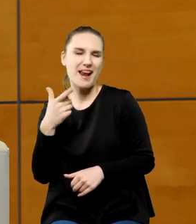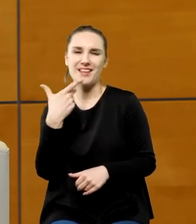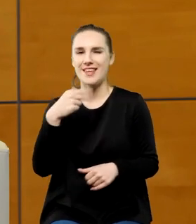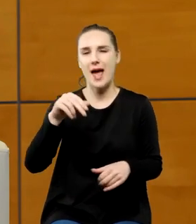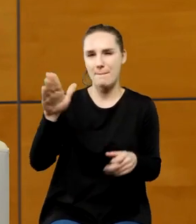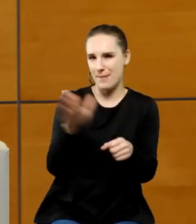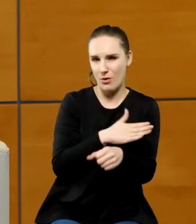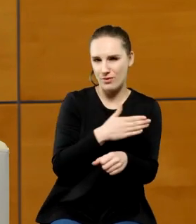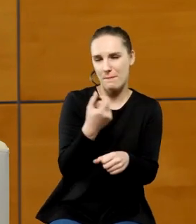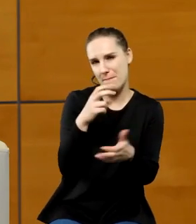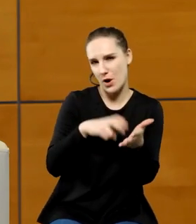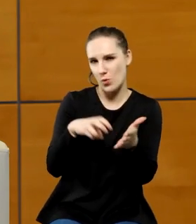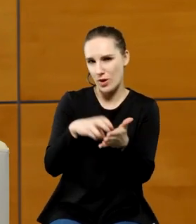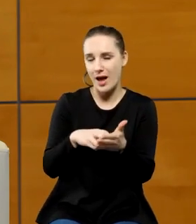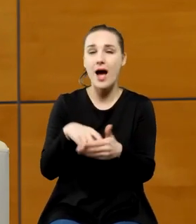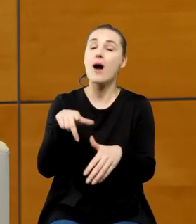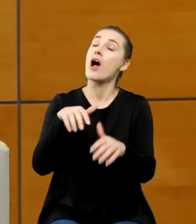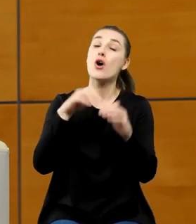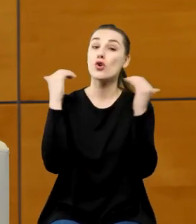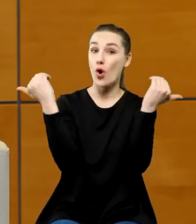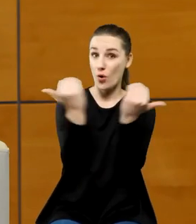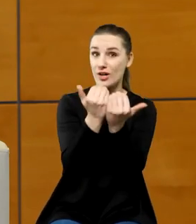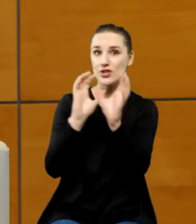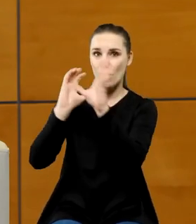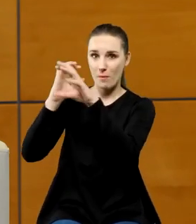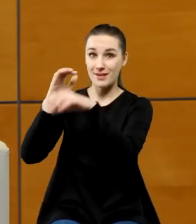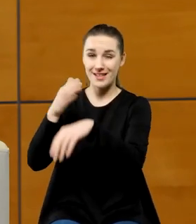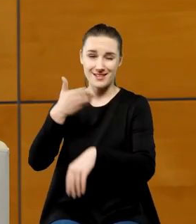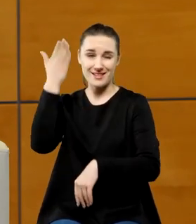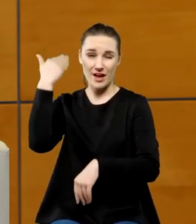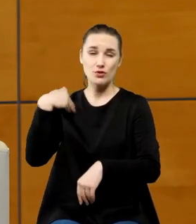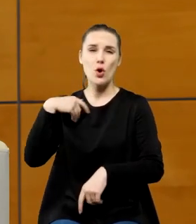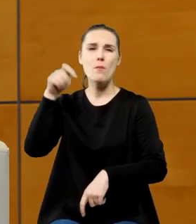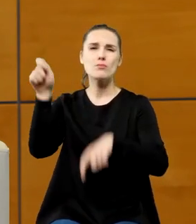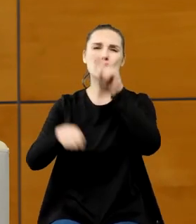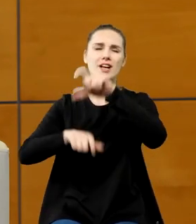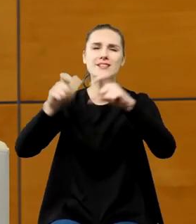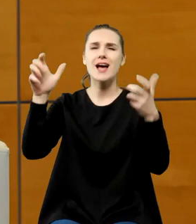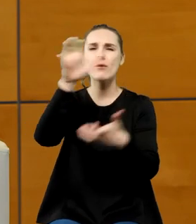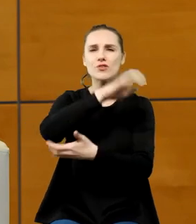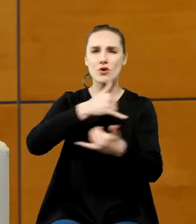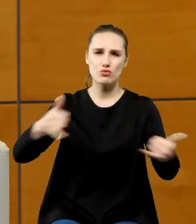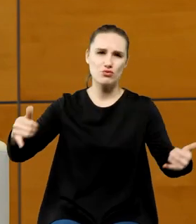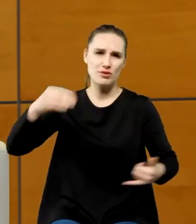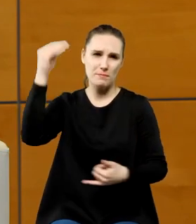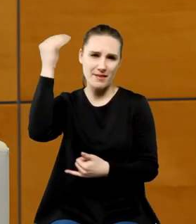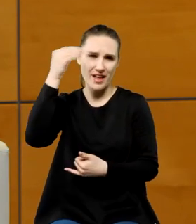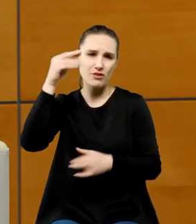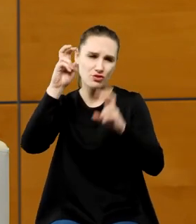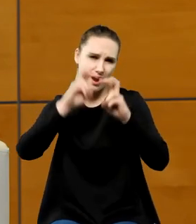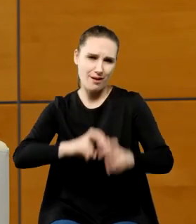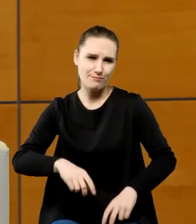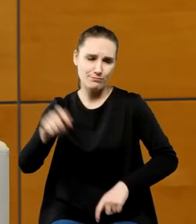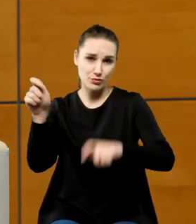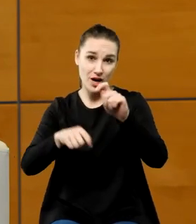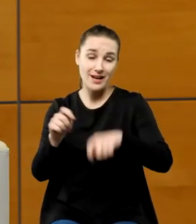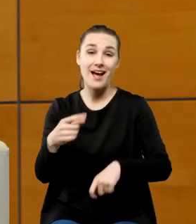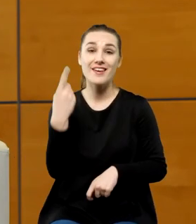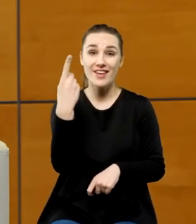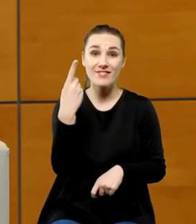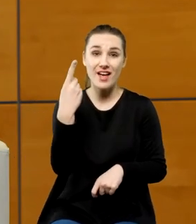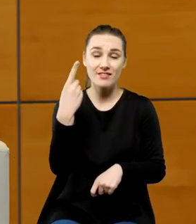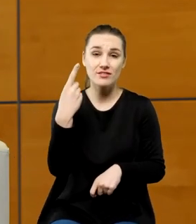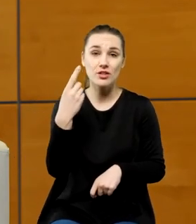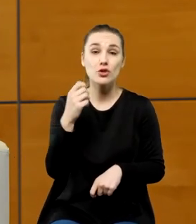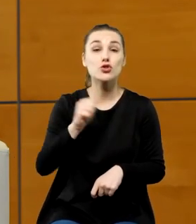na kongres ówczesny kopernikański przyjechali badacze z całego świata to jeden z nich Szkot